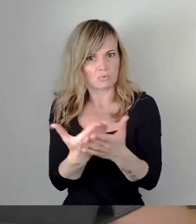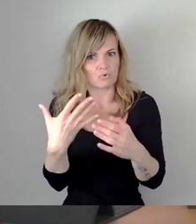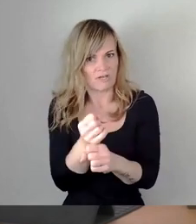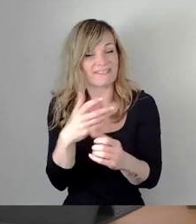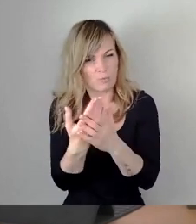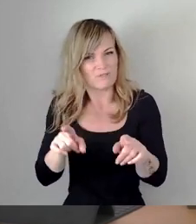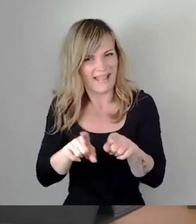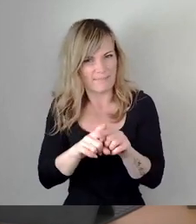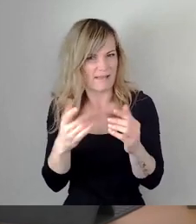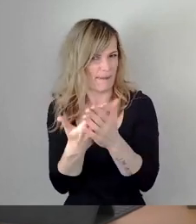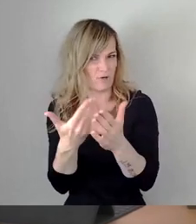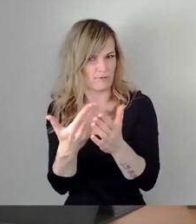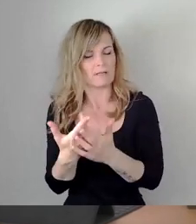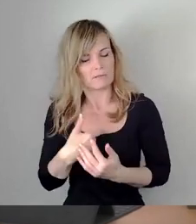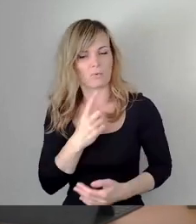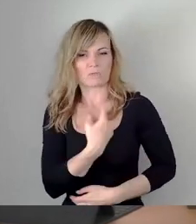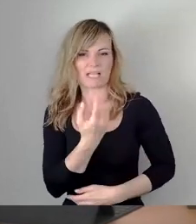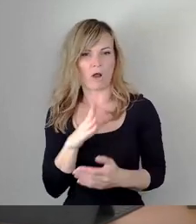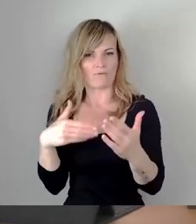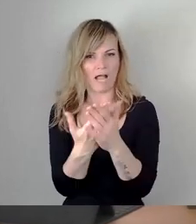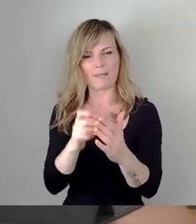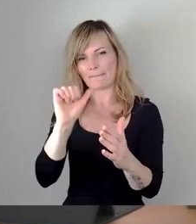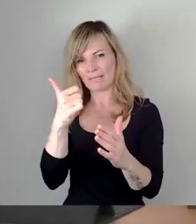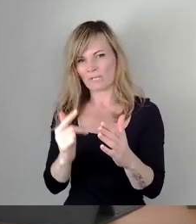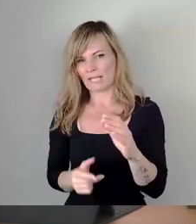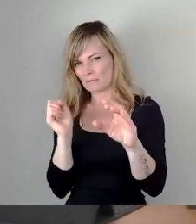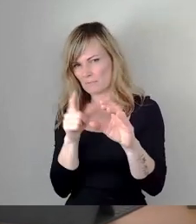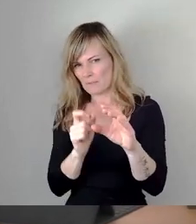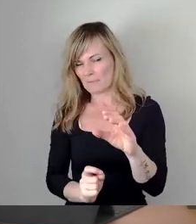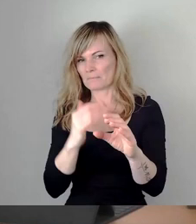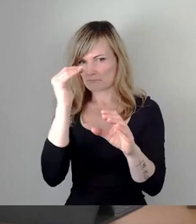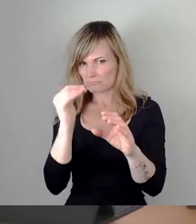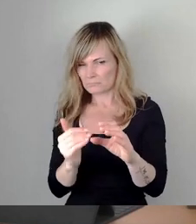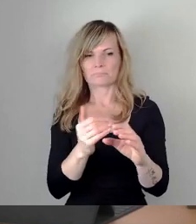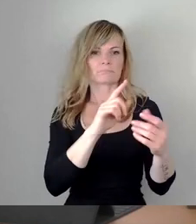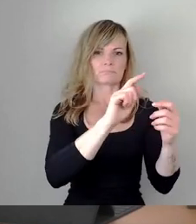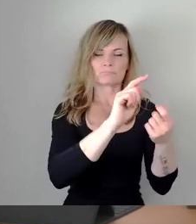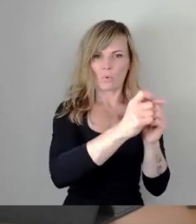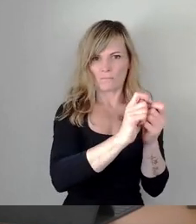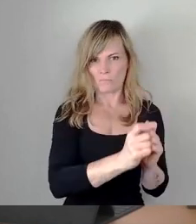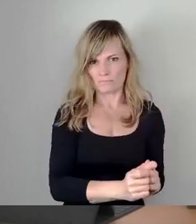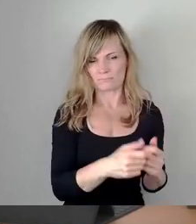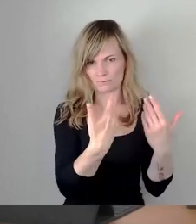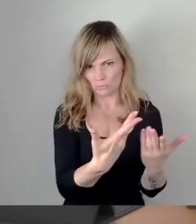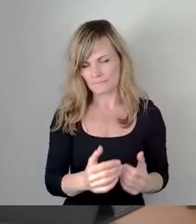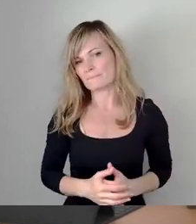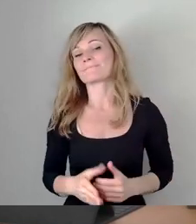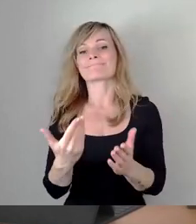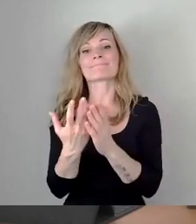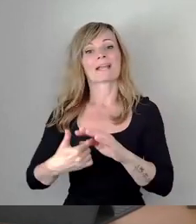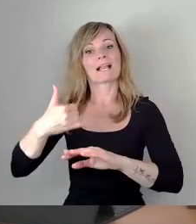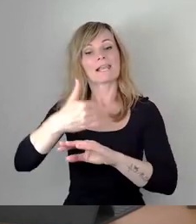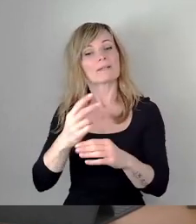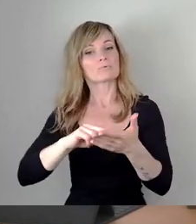die wir jetzt unter dem Thema Haushaltsplanung hier gerade in der Leitungsmannschaft diskutieren, und wie der neue Stadtrat